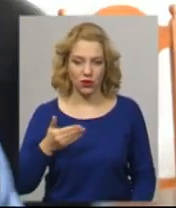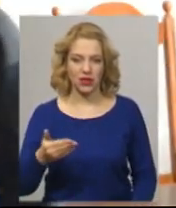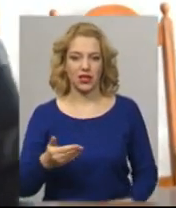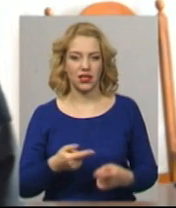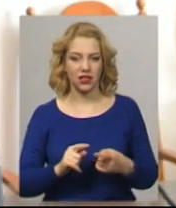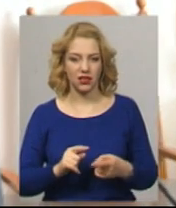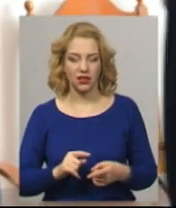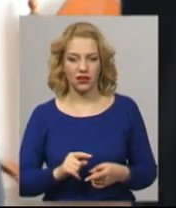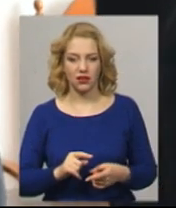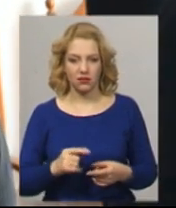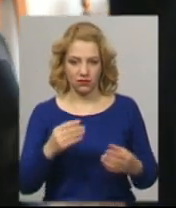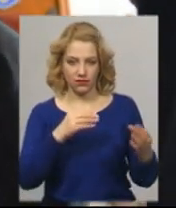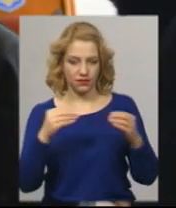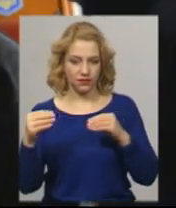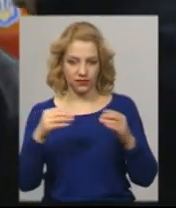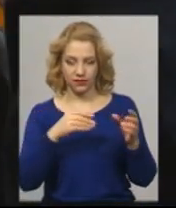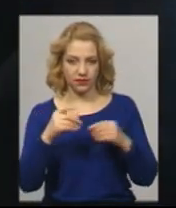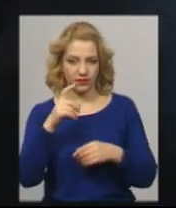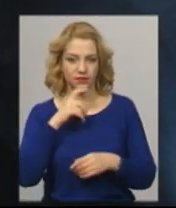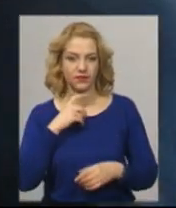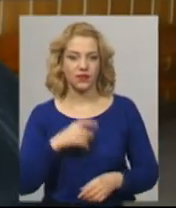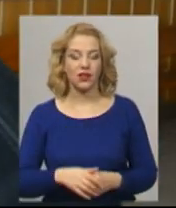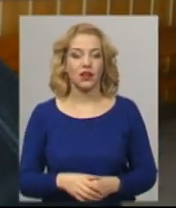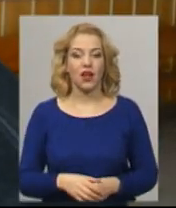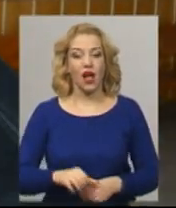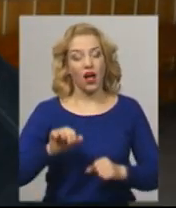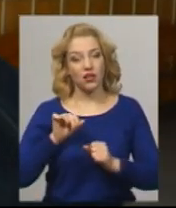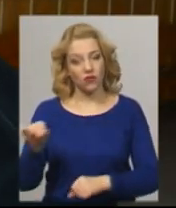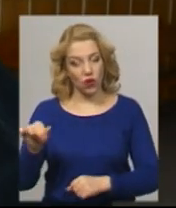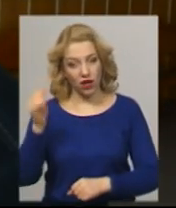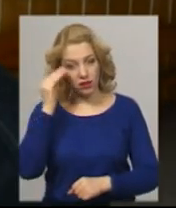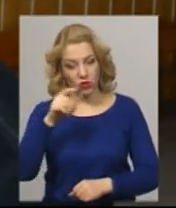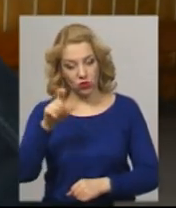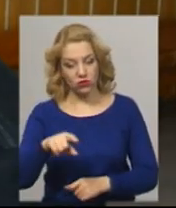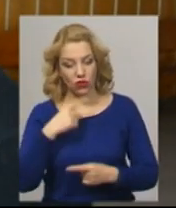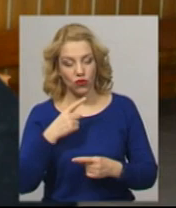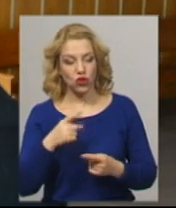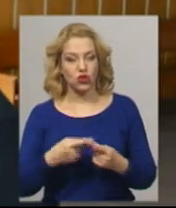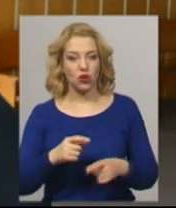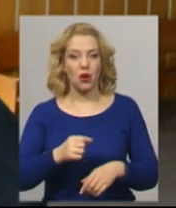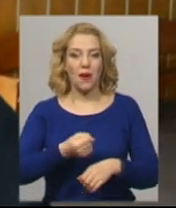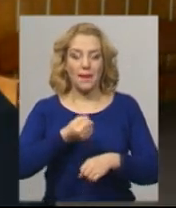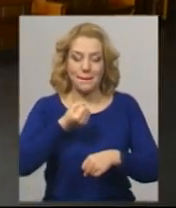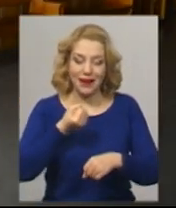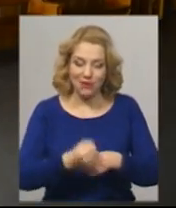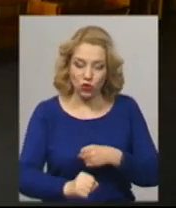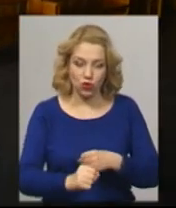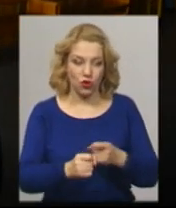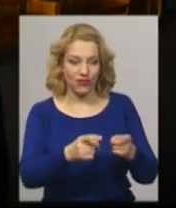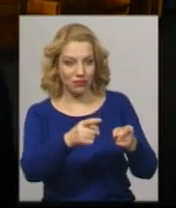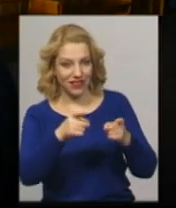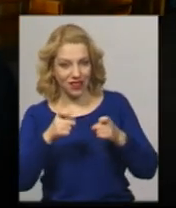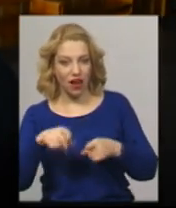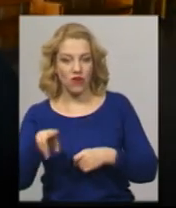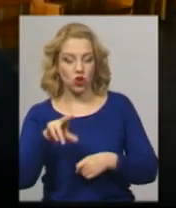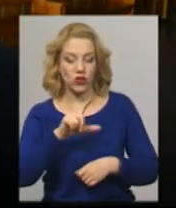Ви зараз розпішаєте? Ви розпішаєте? Адвокат підозрюваного пояснює, що причини примусового притягнення до зали суду немає. Скільки разів